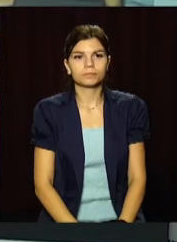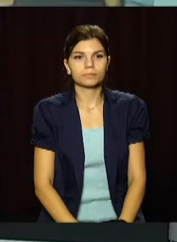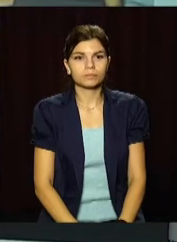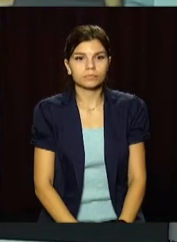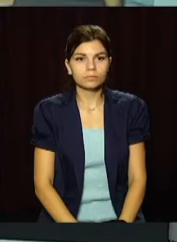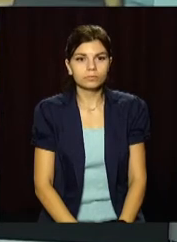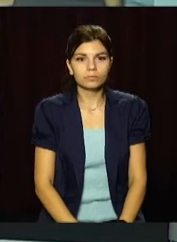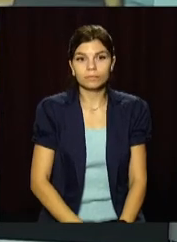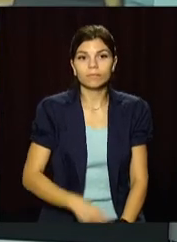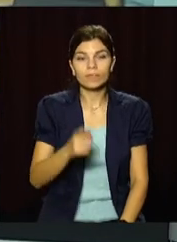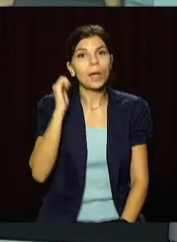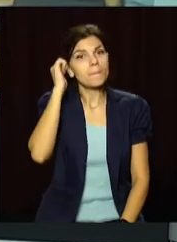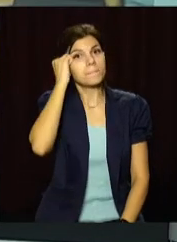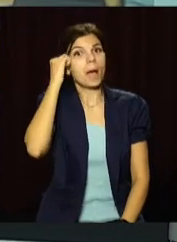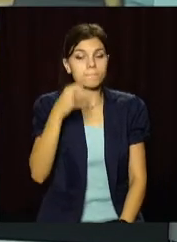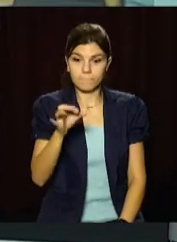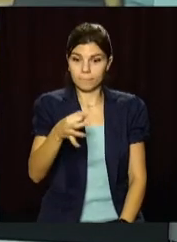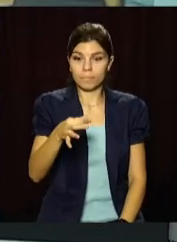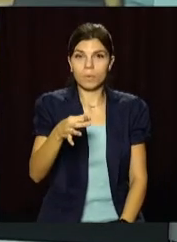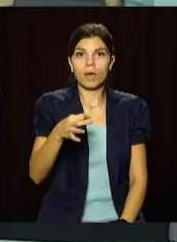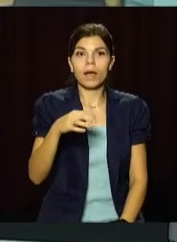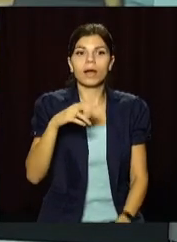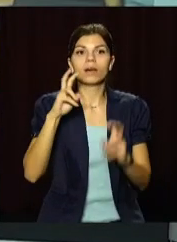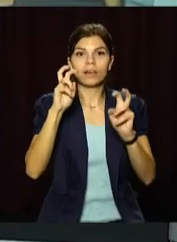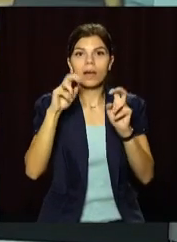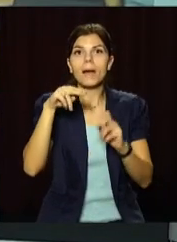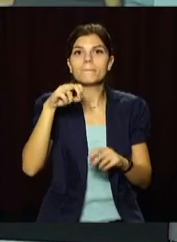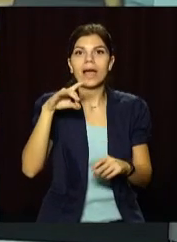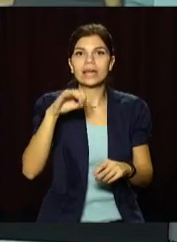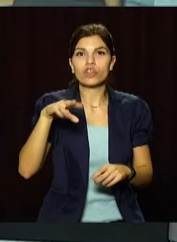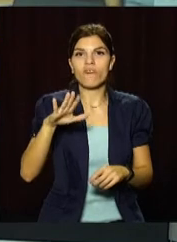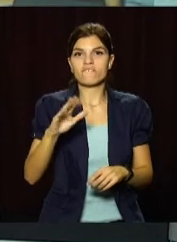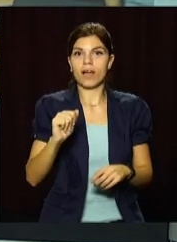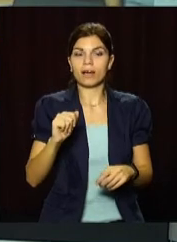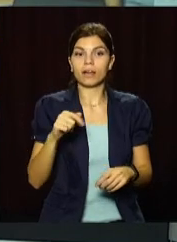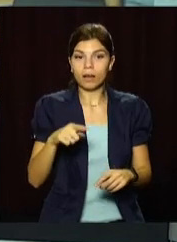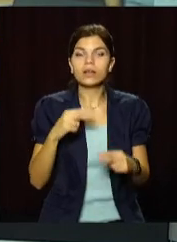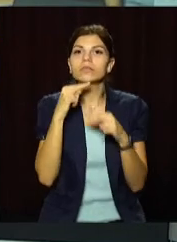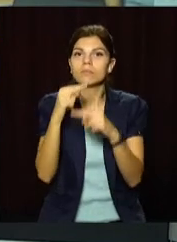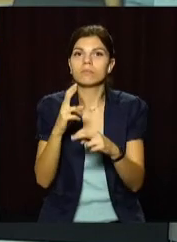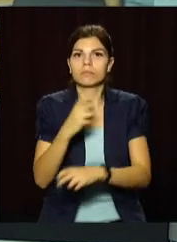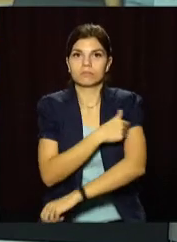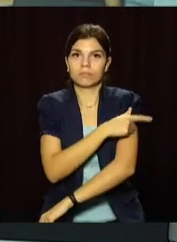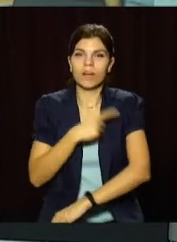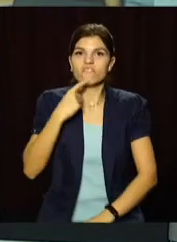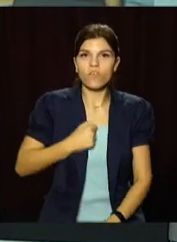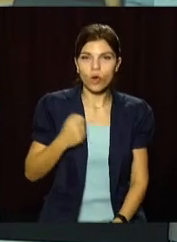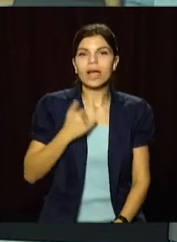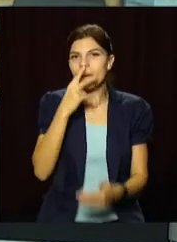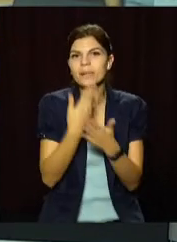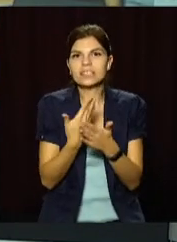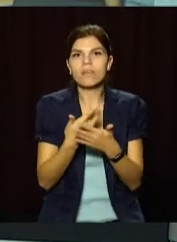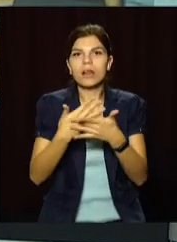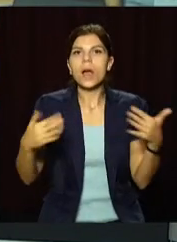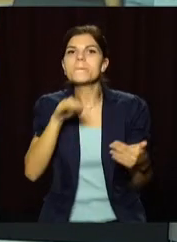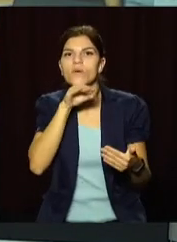Передова. Пам'ятну монету з такою назвою вів у обіг Нацбанк України. Присвятили її медикам, військовим і представникам